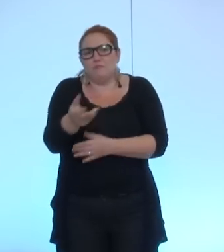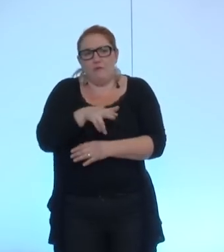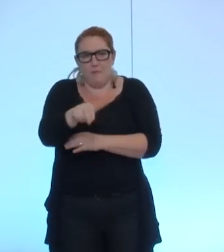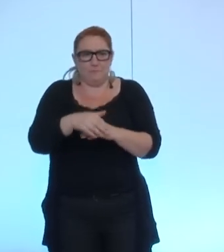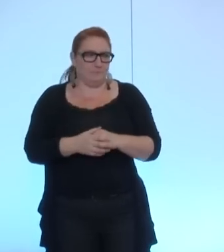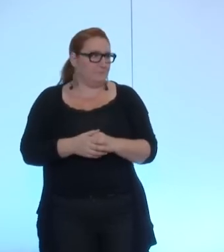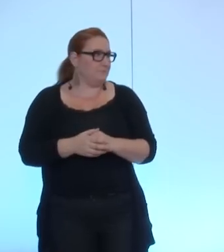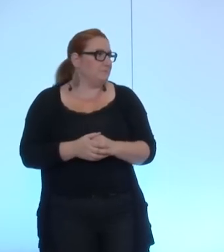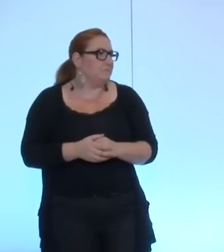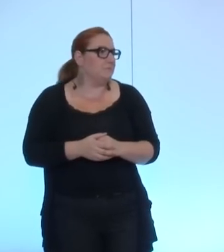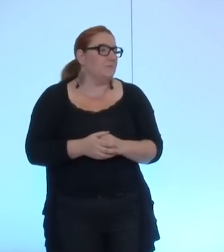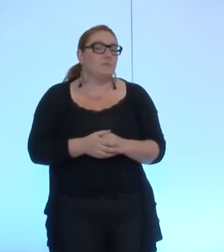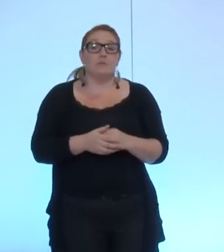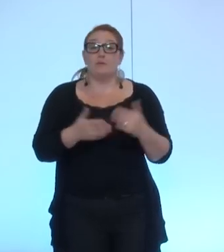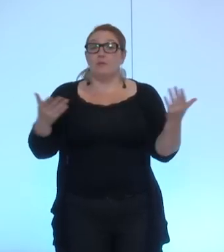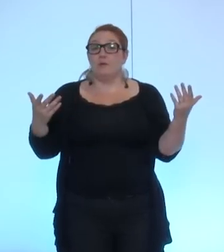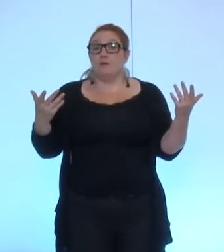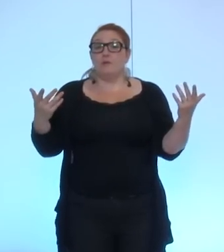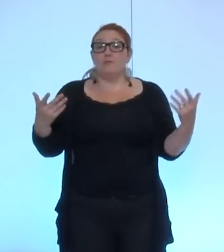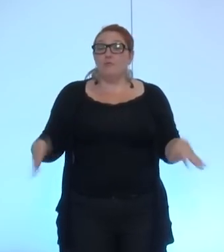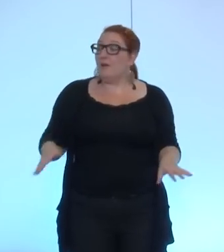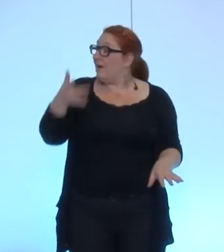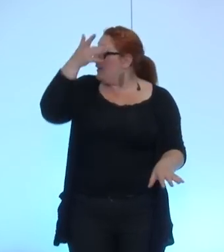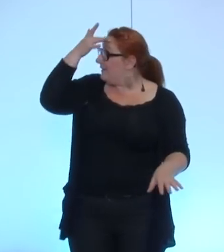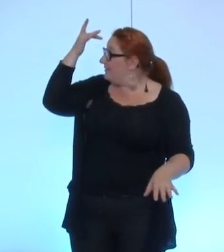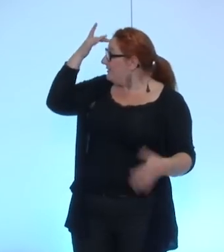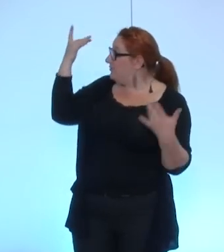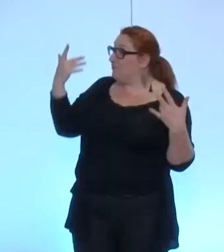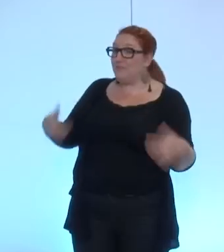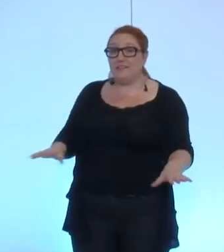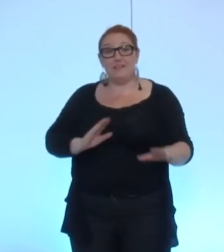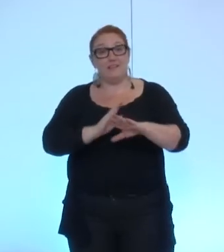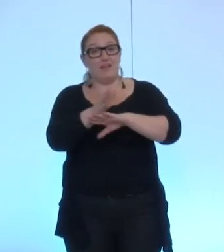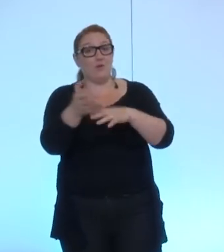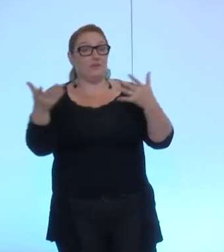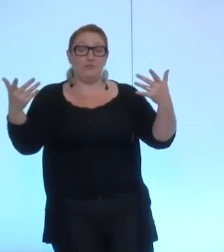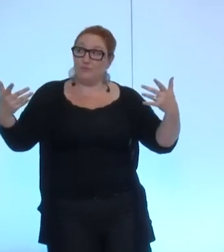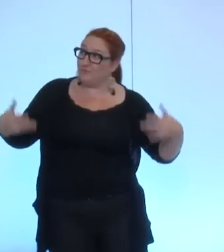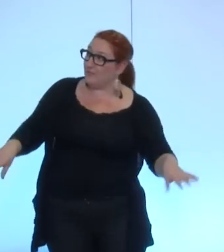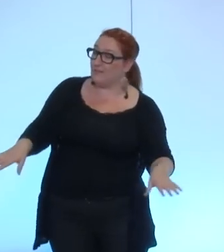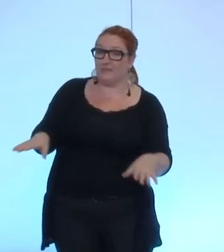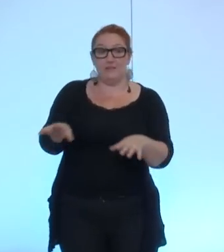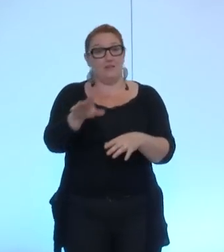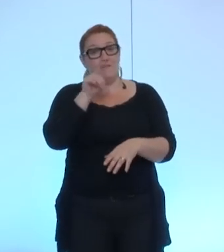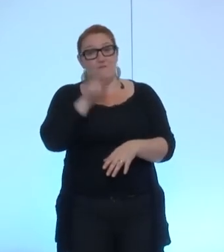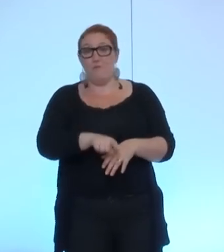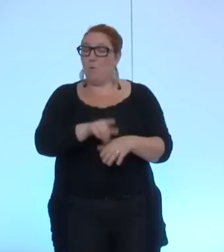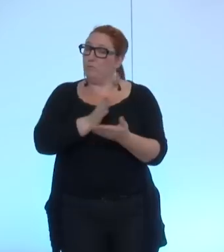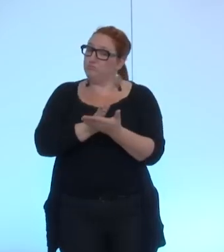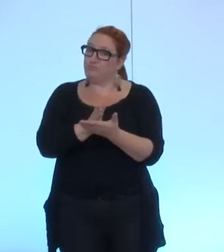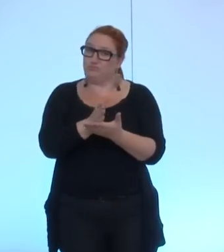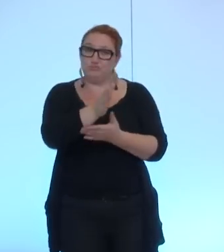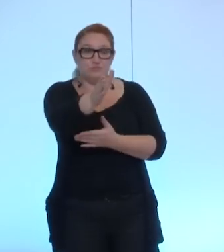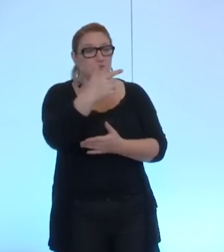Le cap est là, l'été et la rentrée sont maintenant derrière nous, et, à présent, nous devons préparer de la meilleure des façons